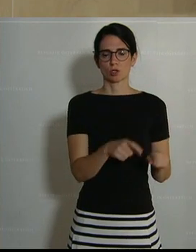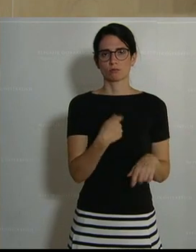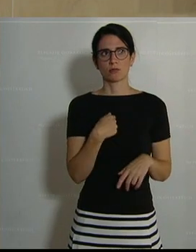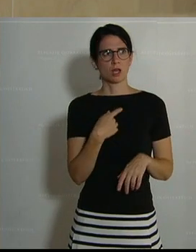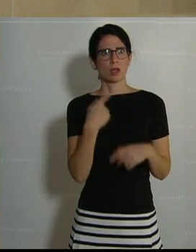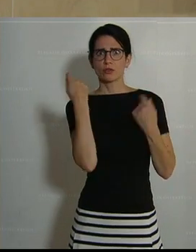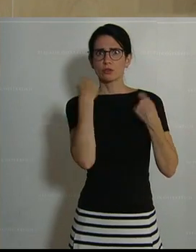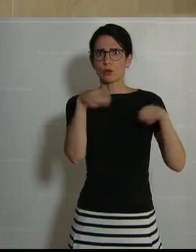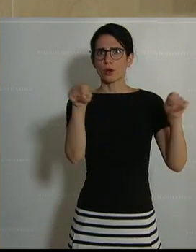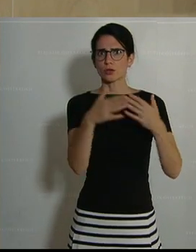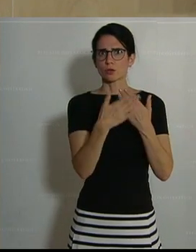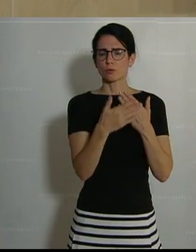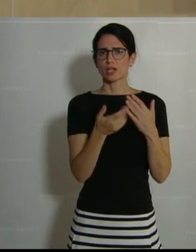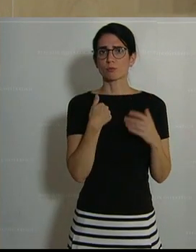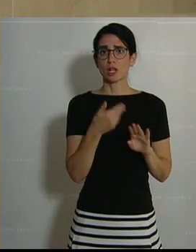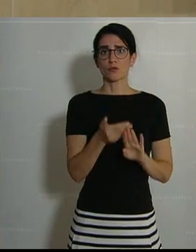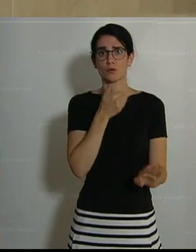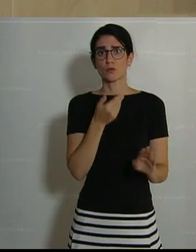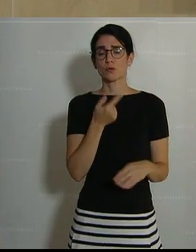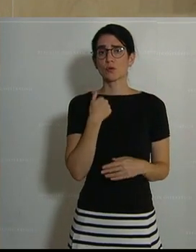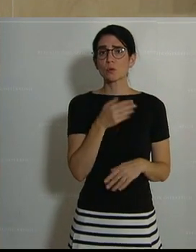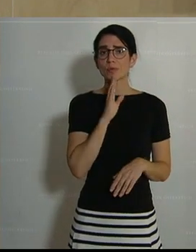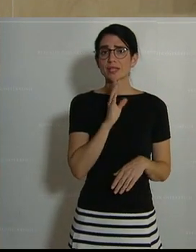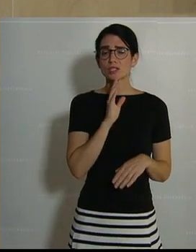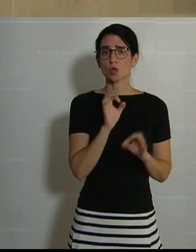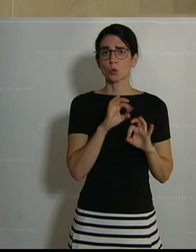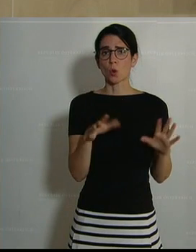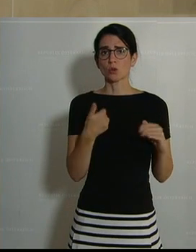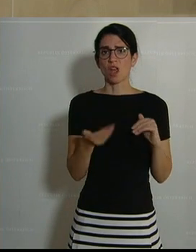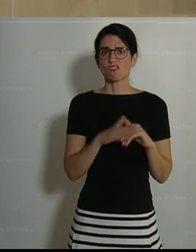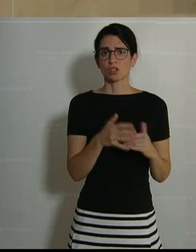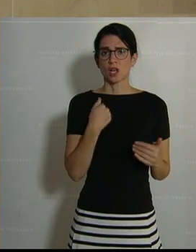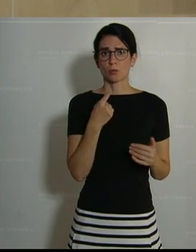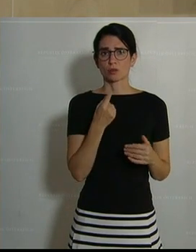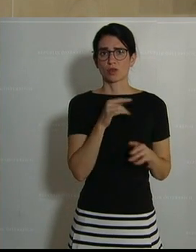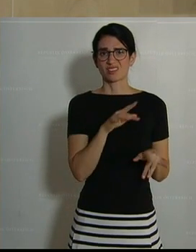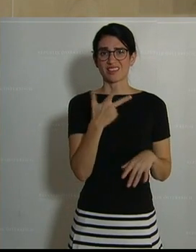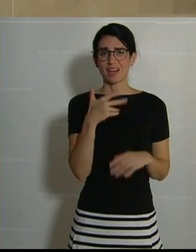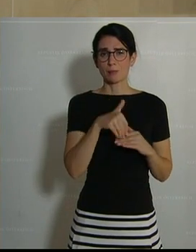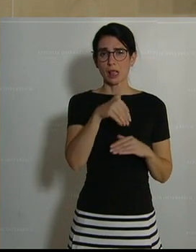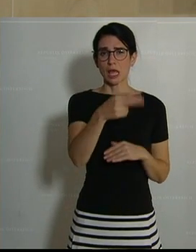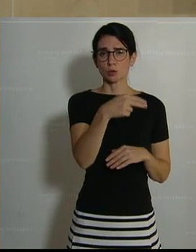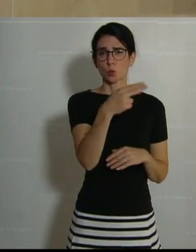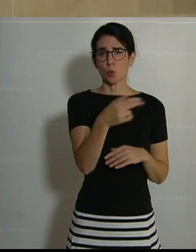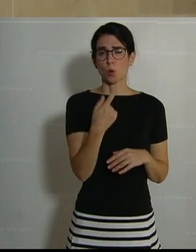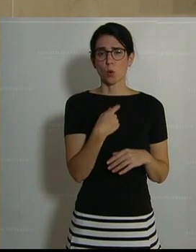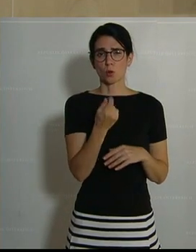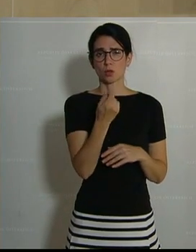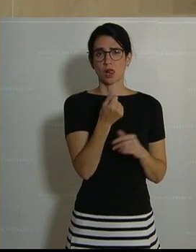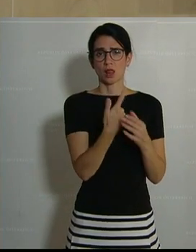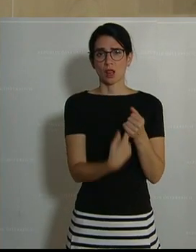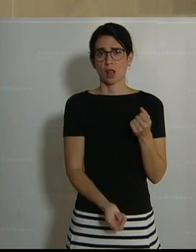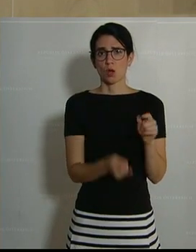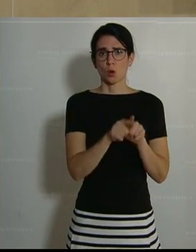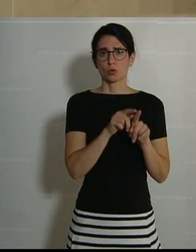teuerste davon war die abschlagsfreie Frühpension, die nicht nur das Pensionsloch längerfristig um weitere 3 Milliarden Euro erhöhen wird, sondern